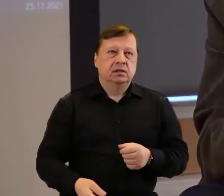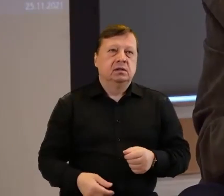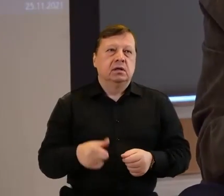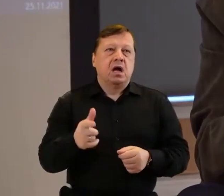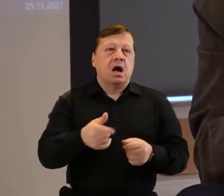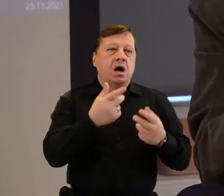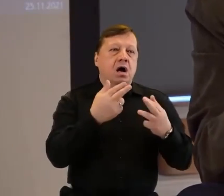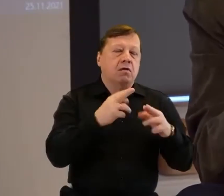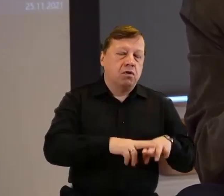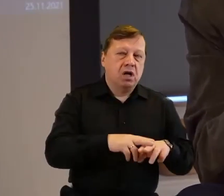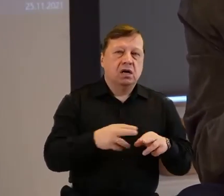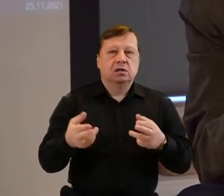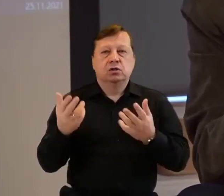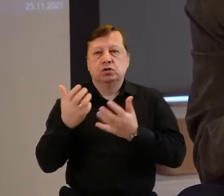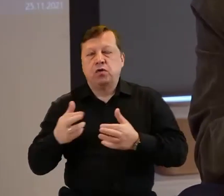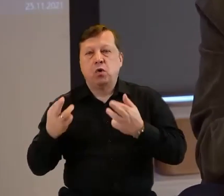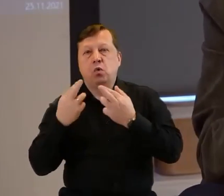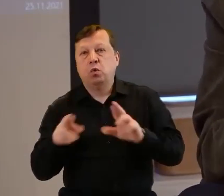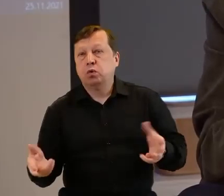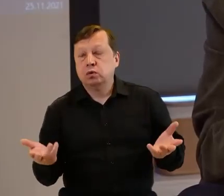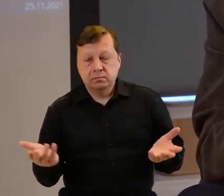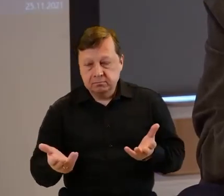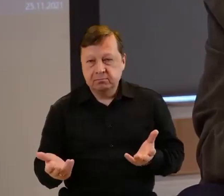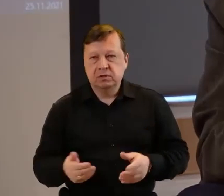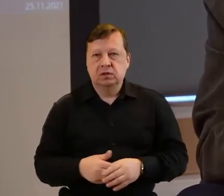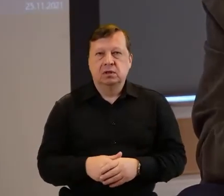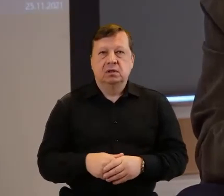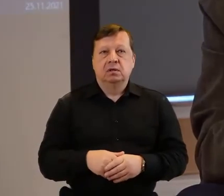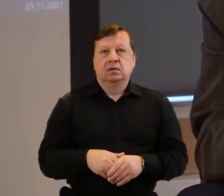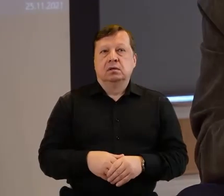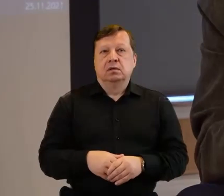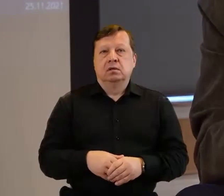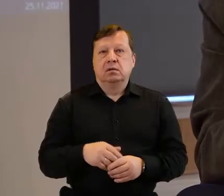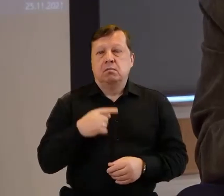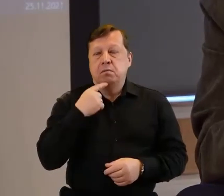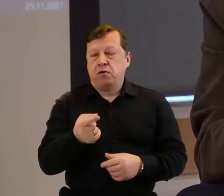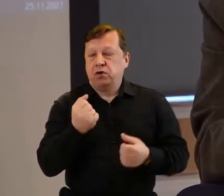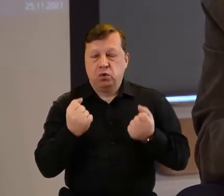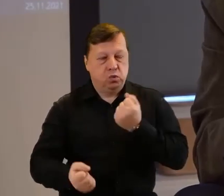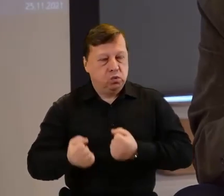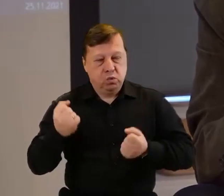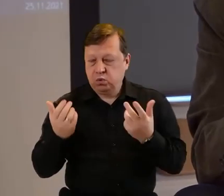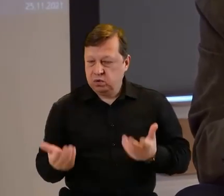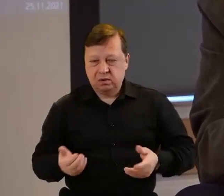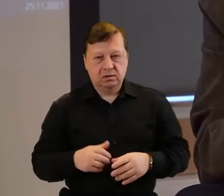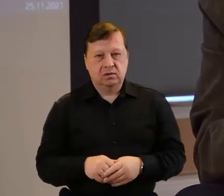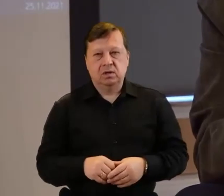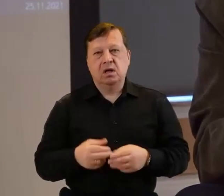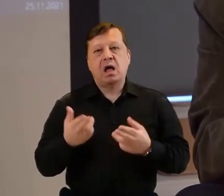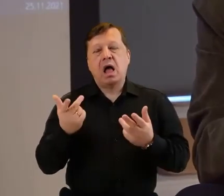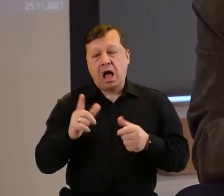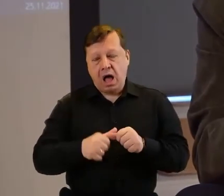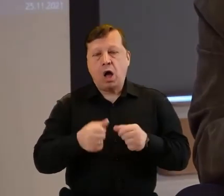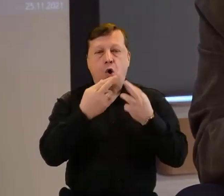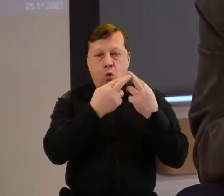fundacja od stowarzyszenia, to trudno powiedzieć i stara się te różnice